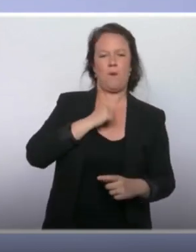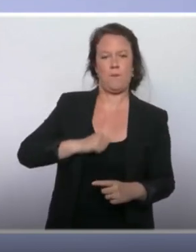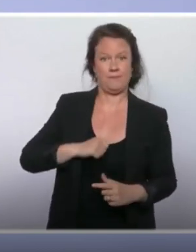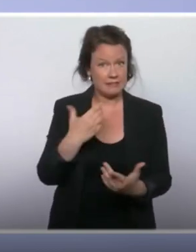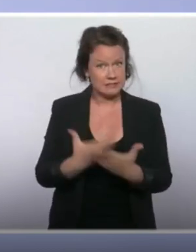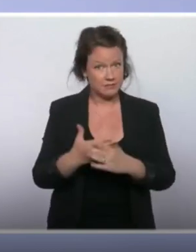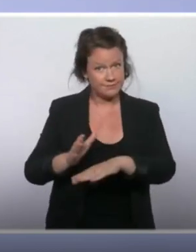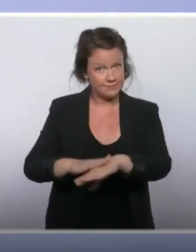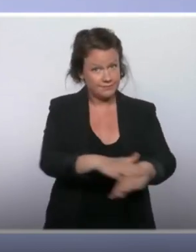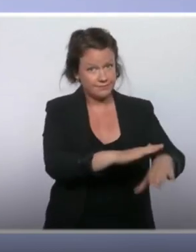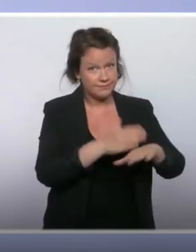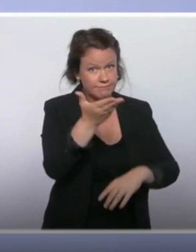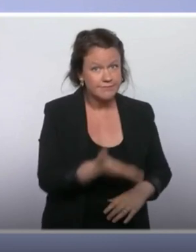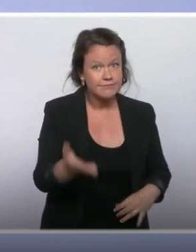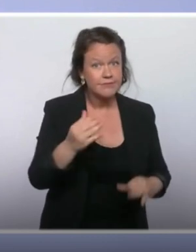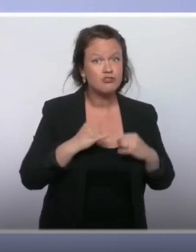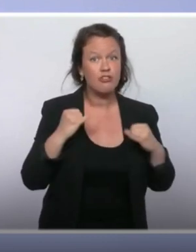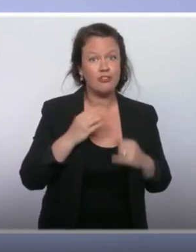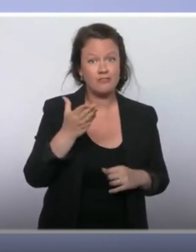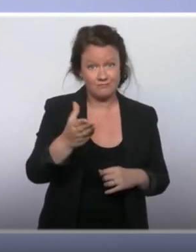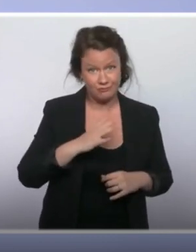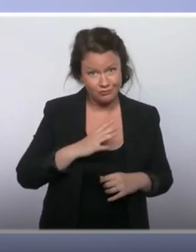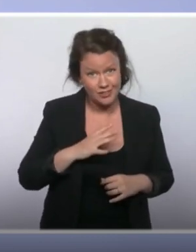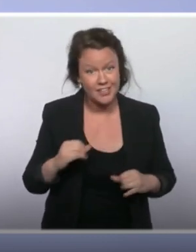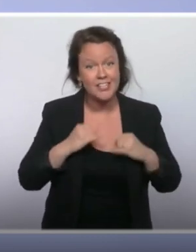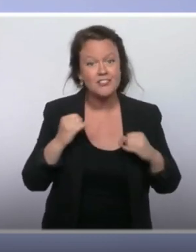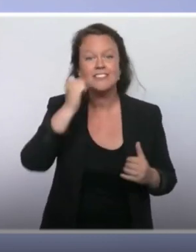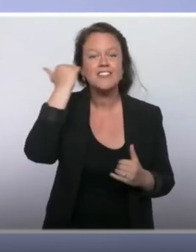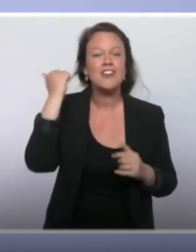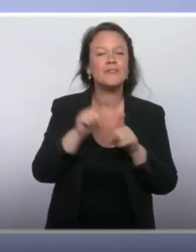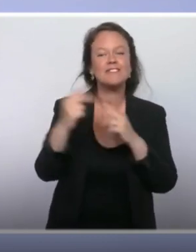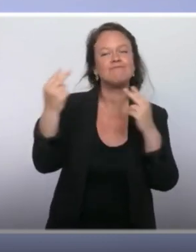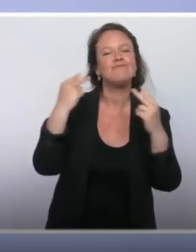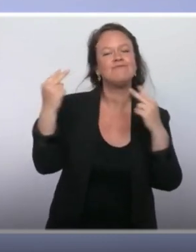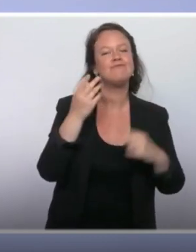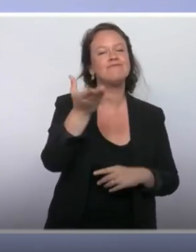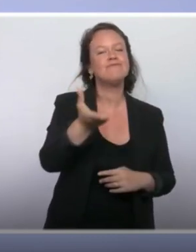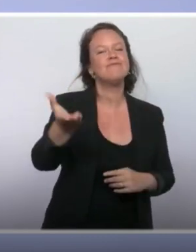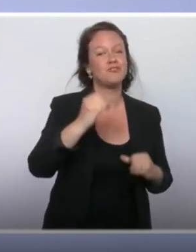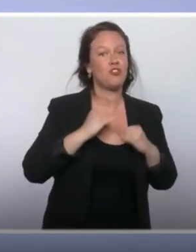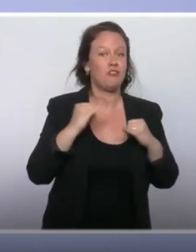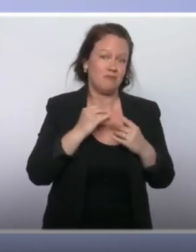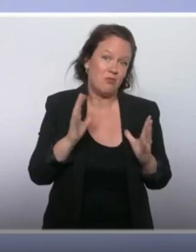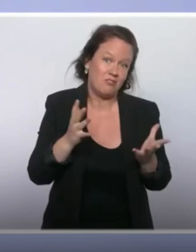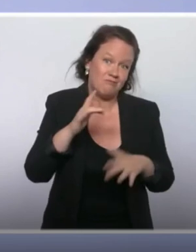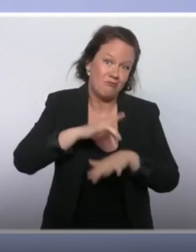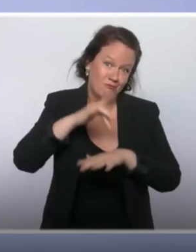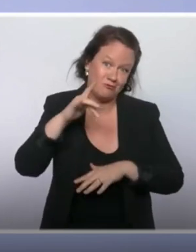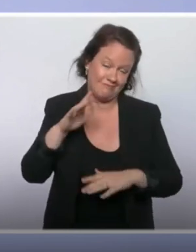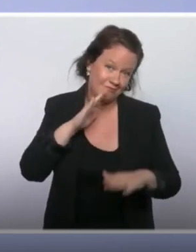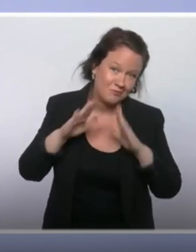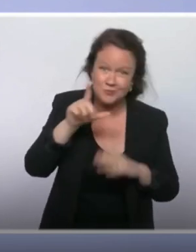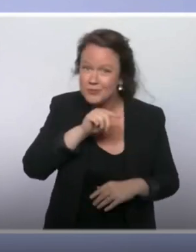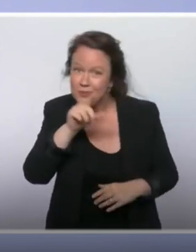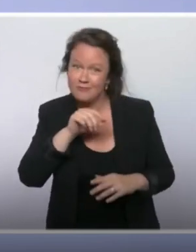n'est pas parce que vous êtes derrière un écran, je le dis, il y a des jeunes stagiaires qui sont avec nous aujourd'hui, qui sont des utilisateurs peut-être des réseaux sociaux.